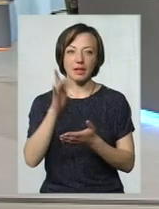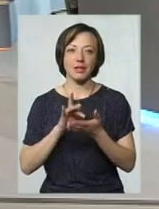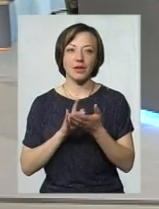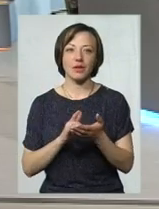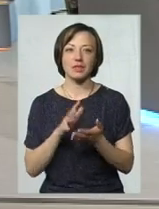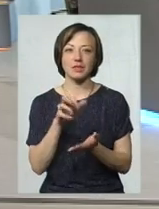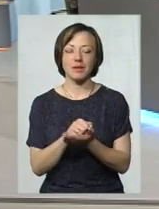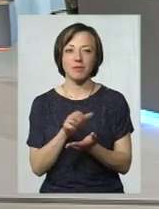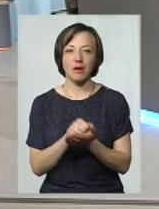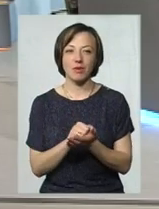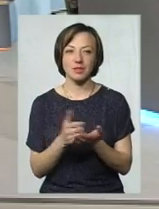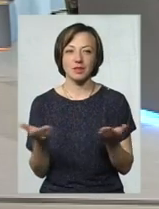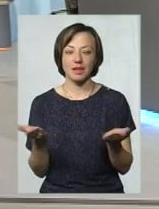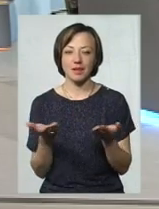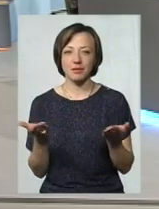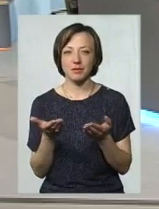займаються якимись